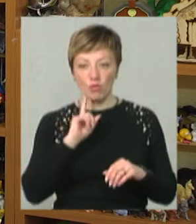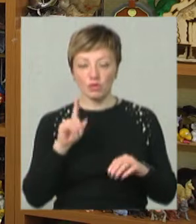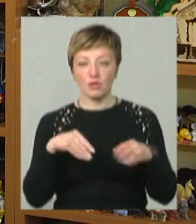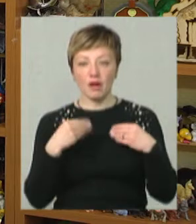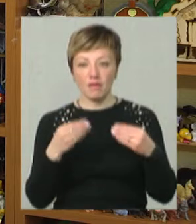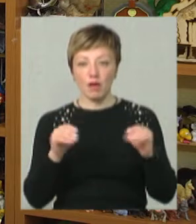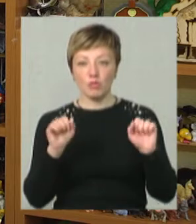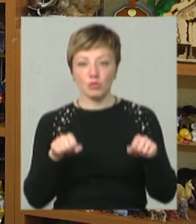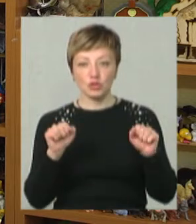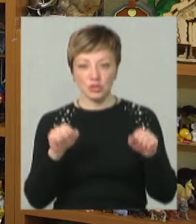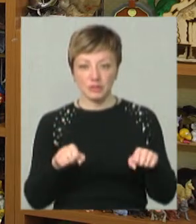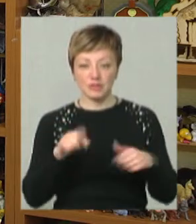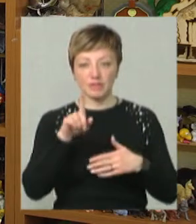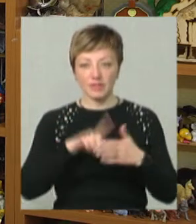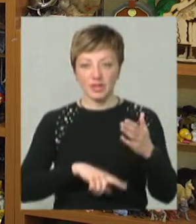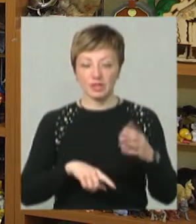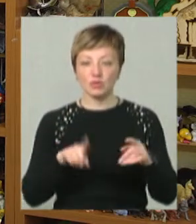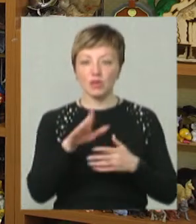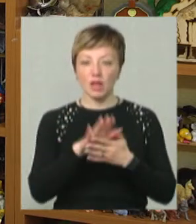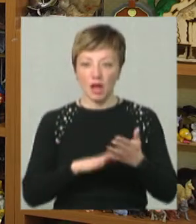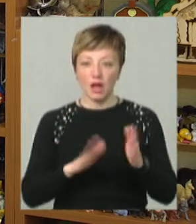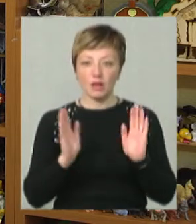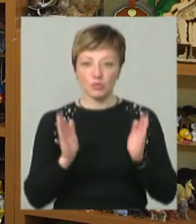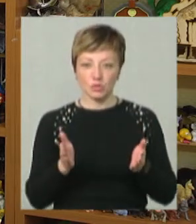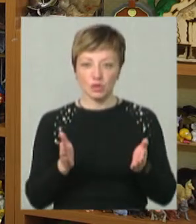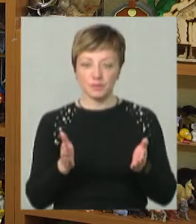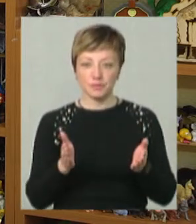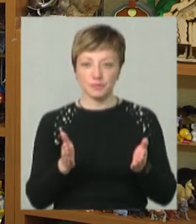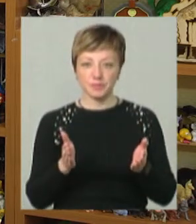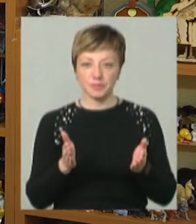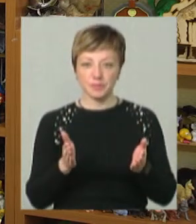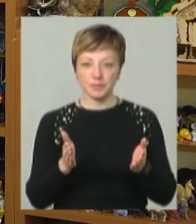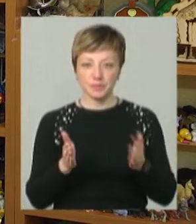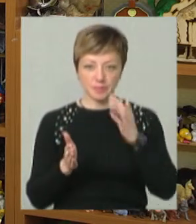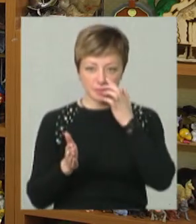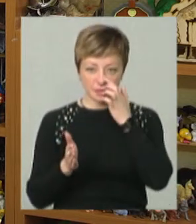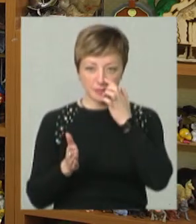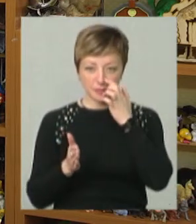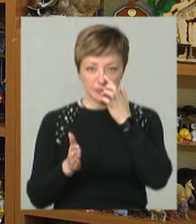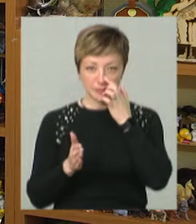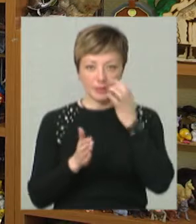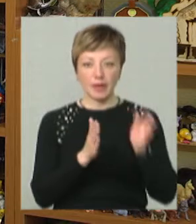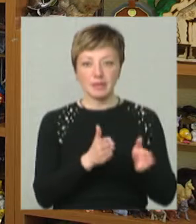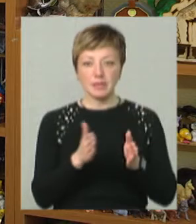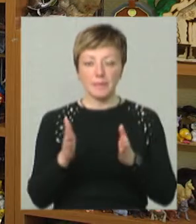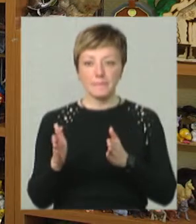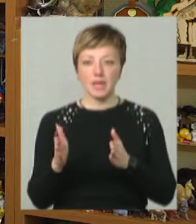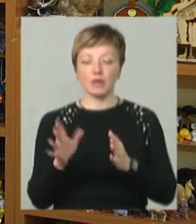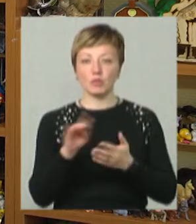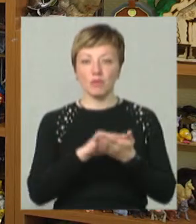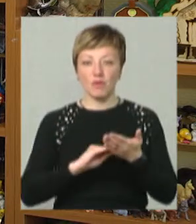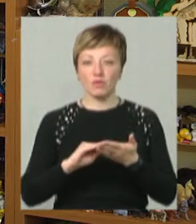давало їй можливість вірити в те, що далі буде стабільно. Тобто буде